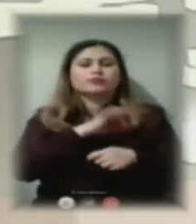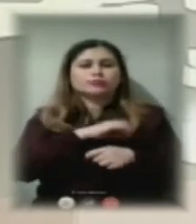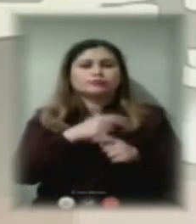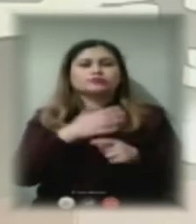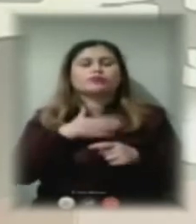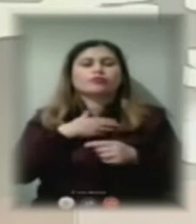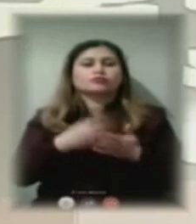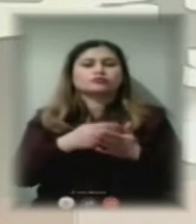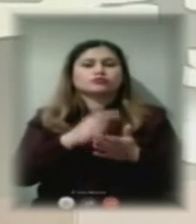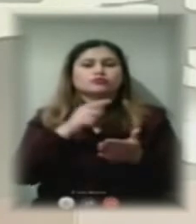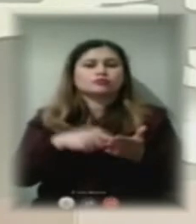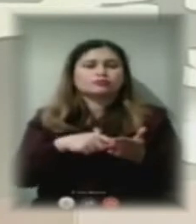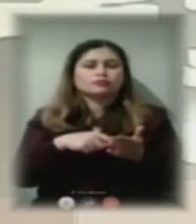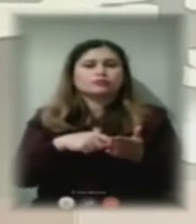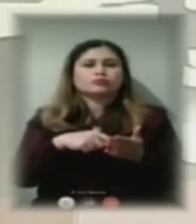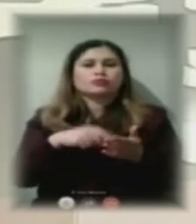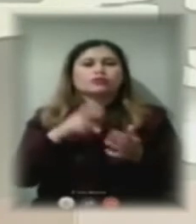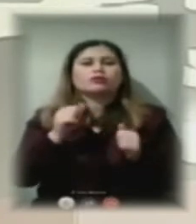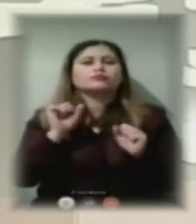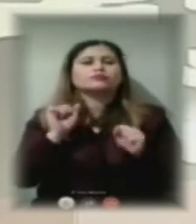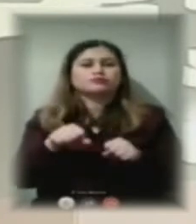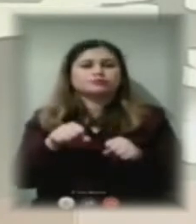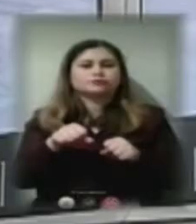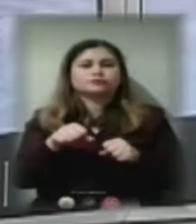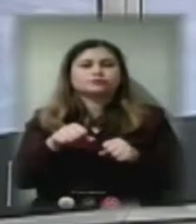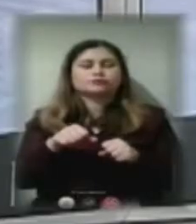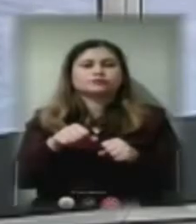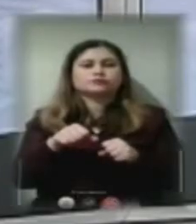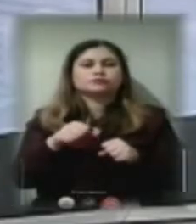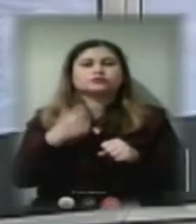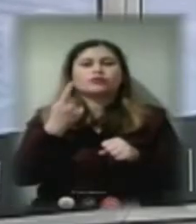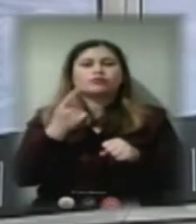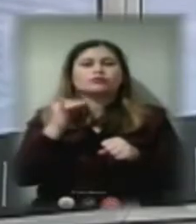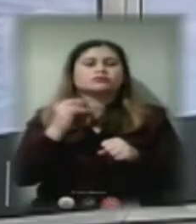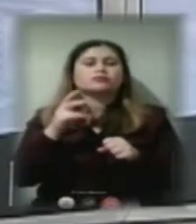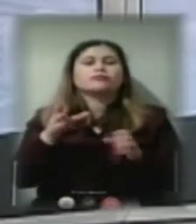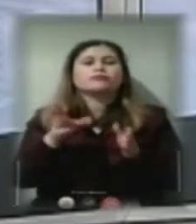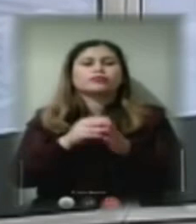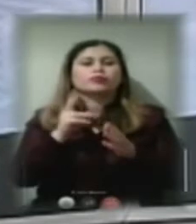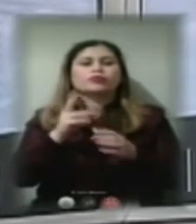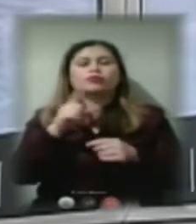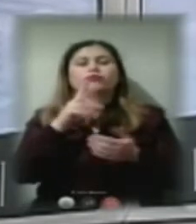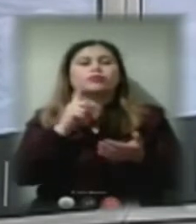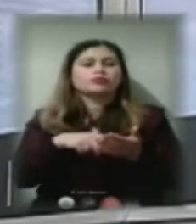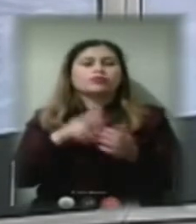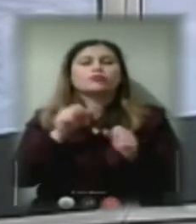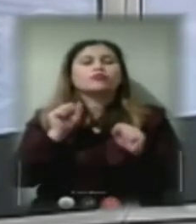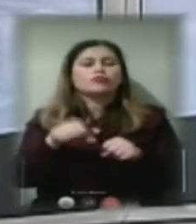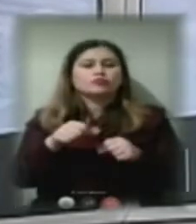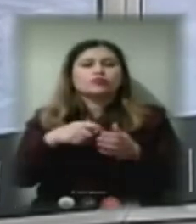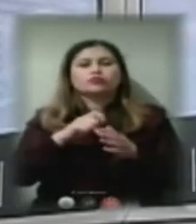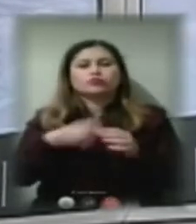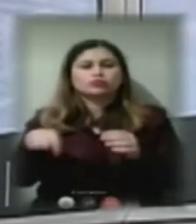приводу цього, як можна, один із співвласників Патона-5 запитує, як можна відключитися, чи є